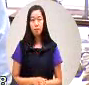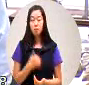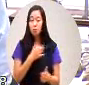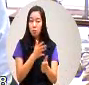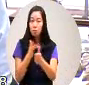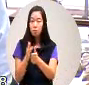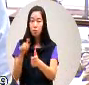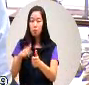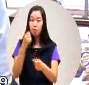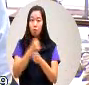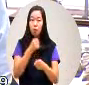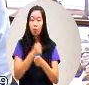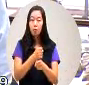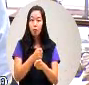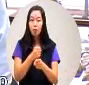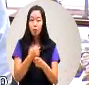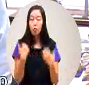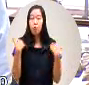执行的